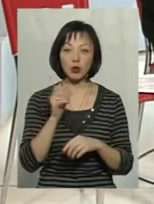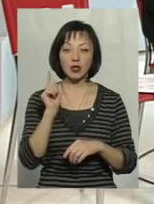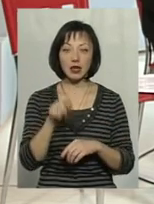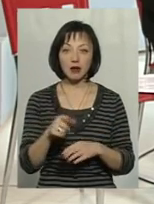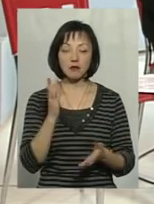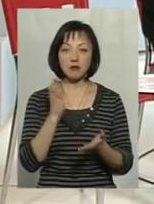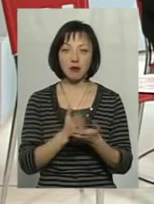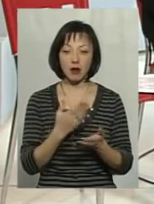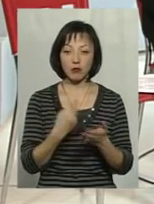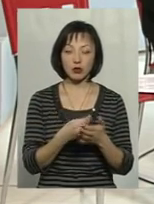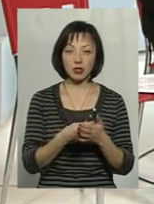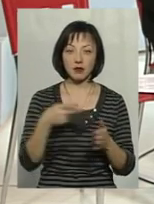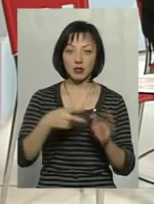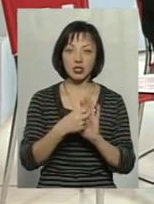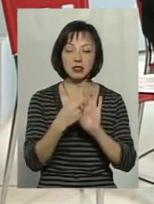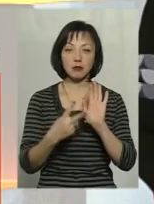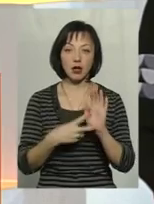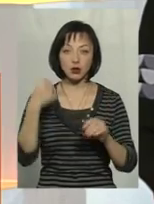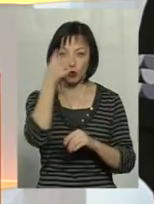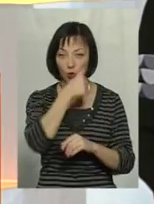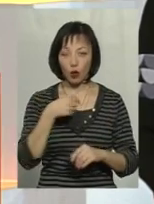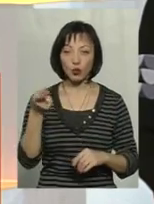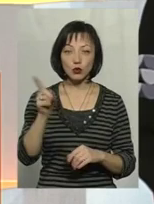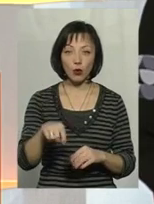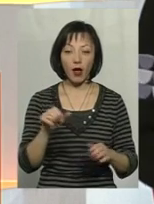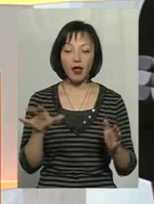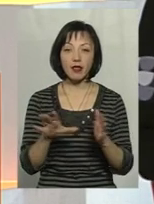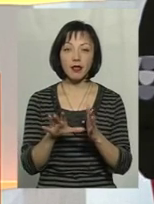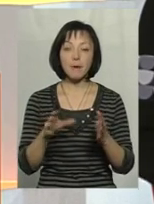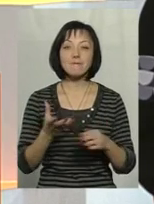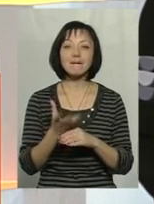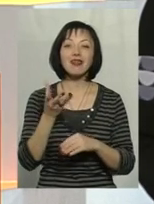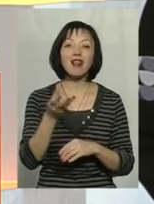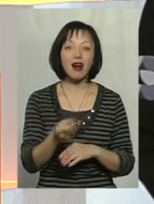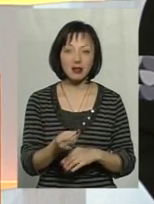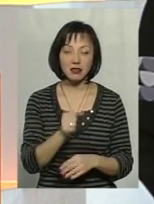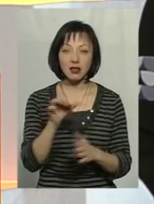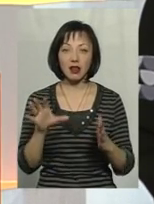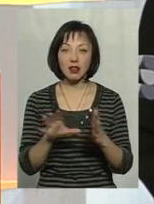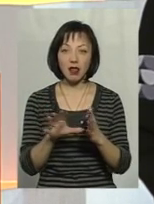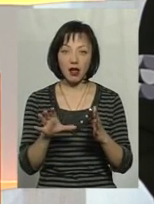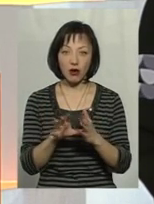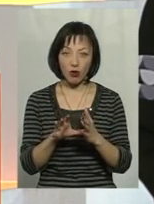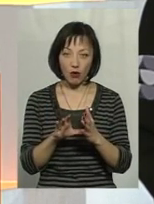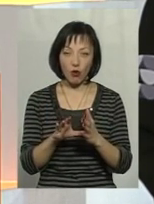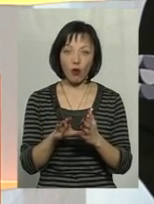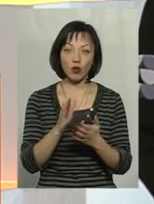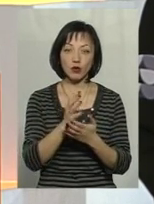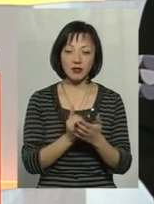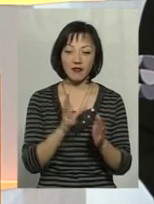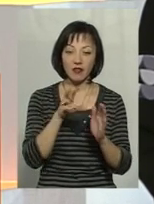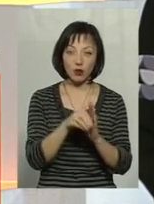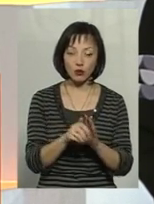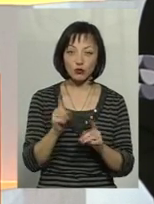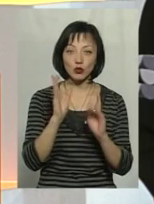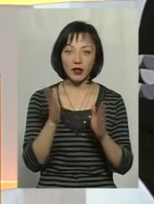ми маємо у бюджеті 2017 року, то плата за енергоносії якраз відноситься до розряду